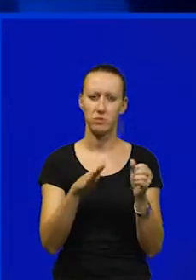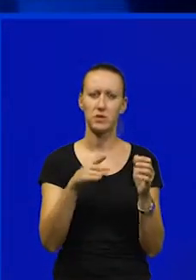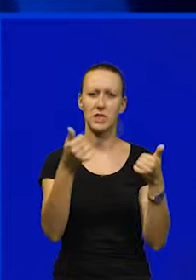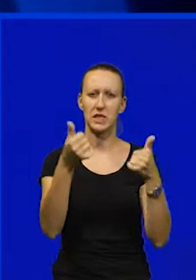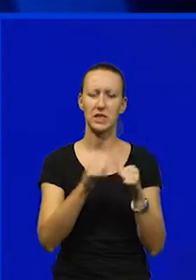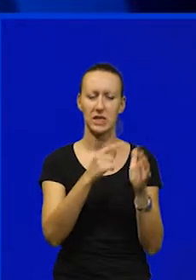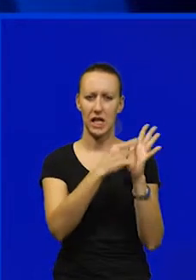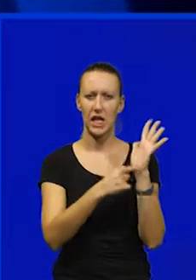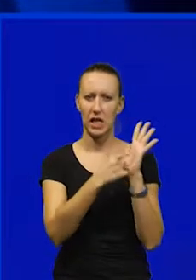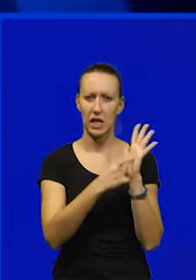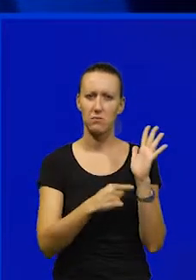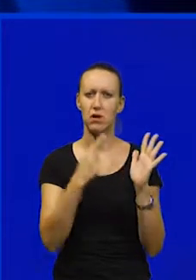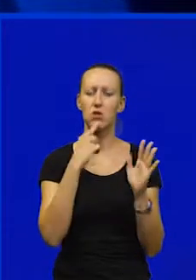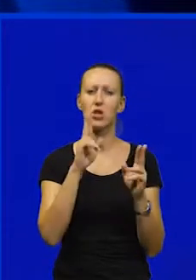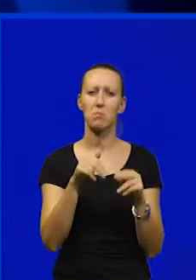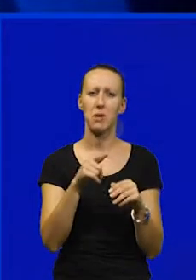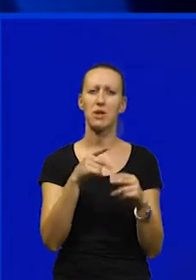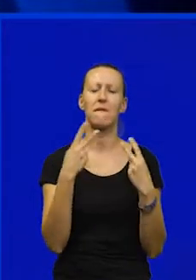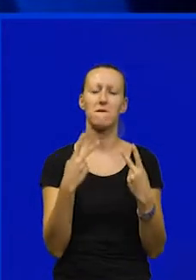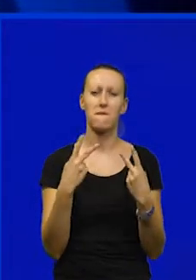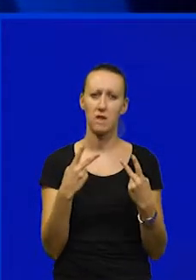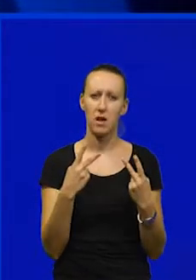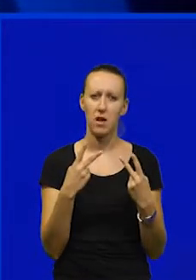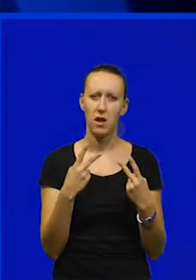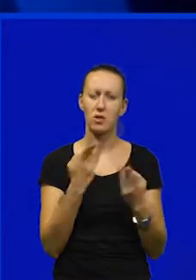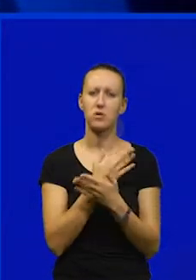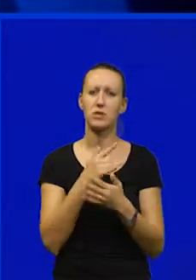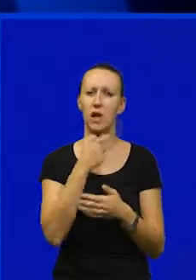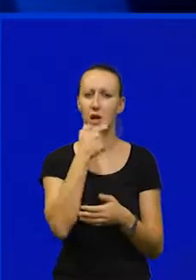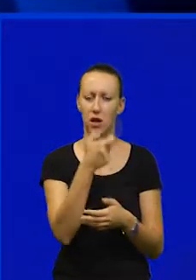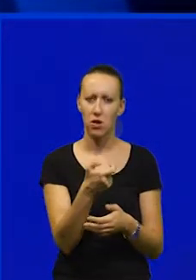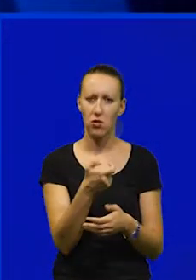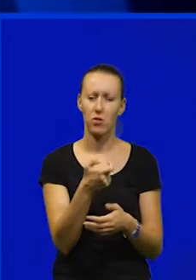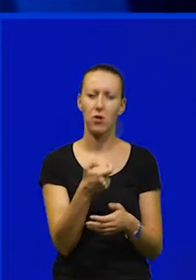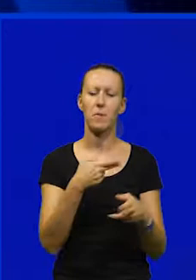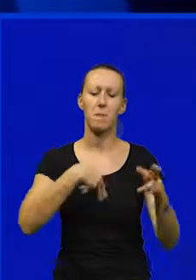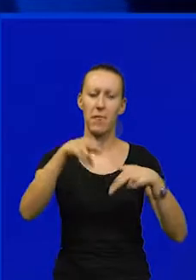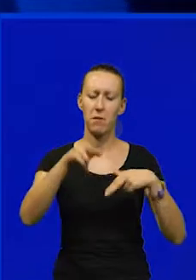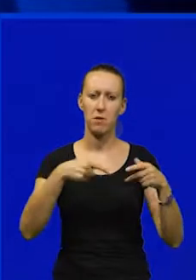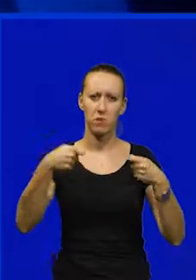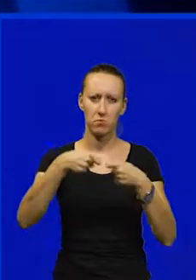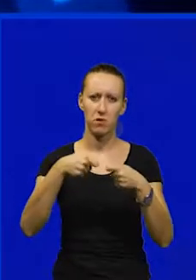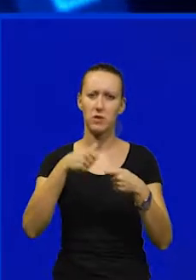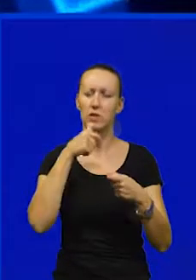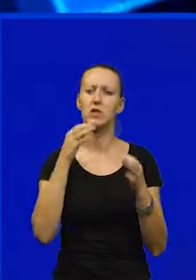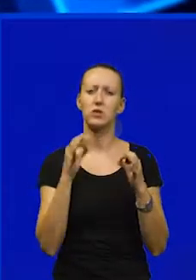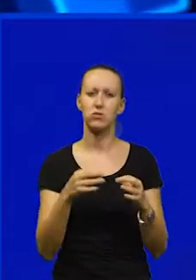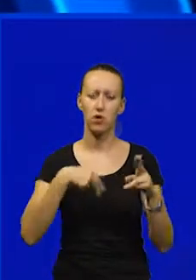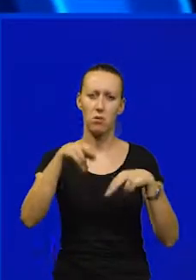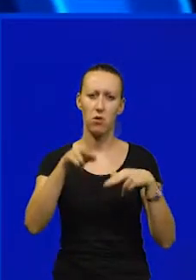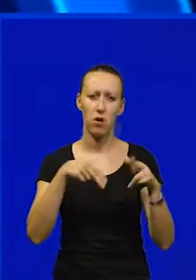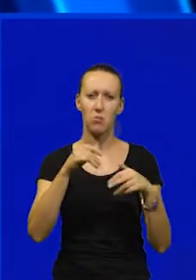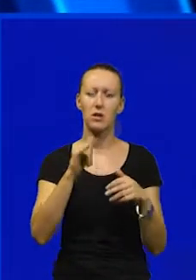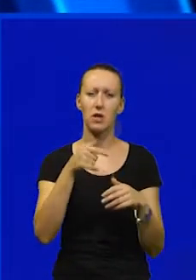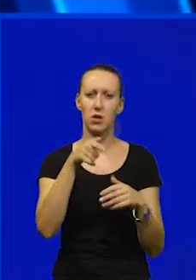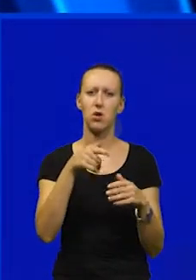Istarskog Y koji će imati neizmjerno značenje za gospodarstvo prometnu povezanost pa i sigurnost prometa s obzirom